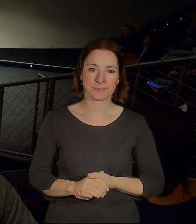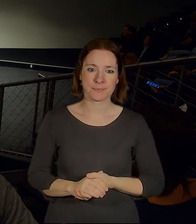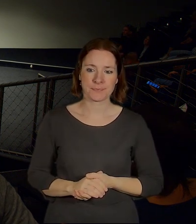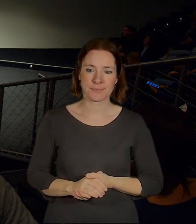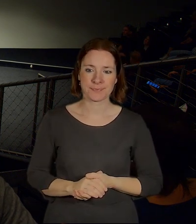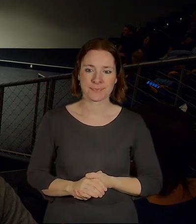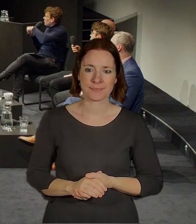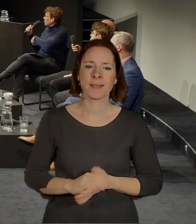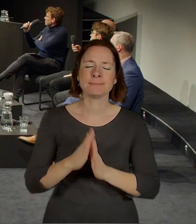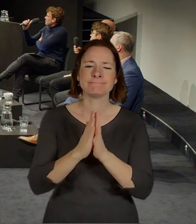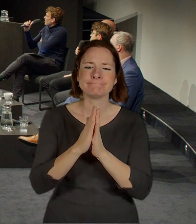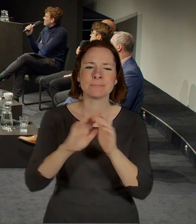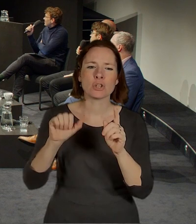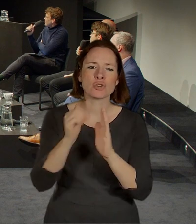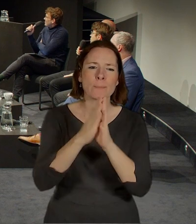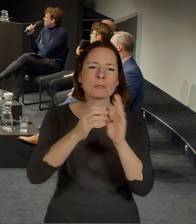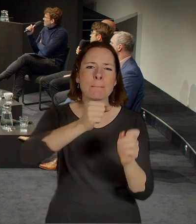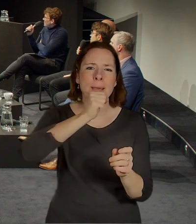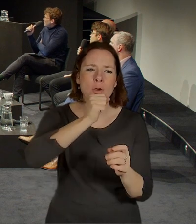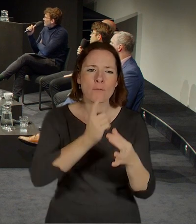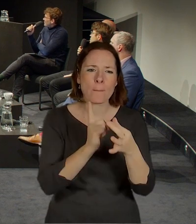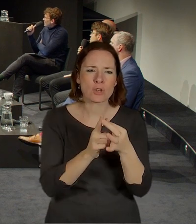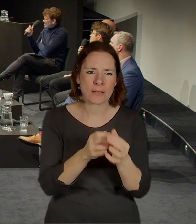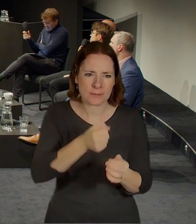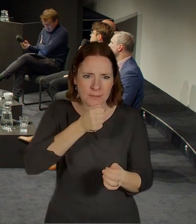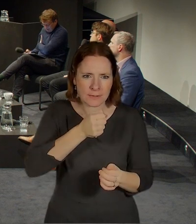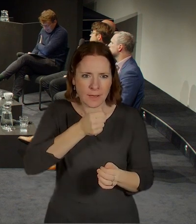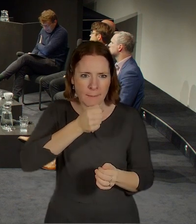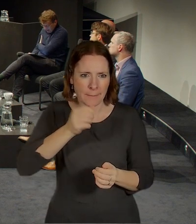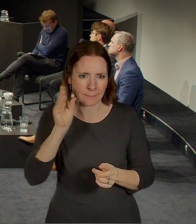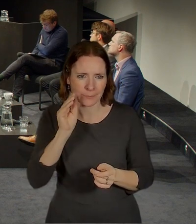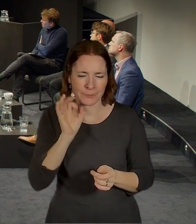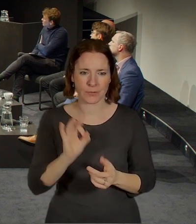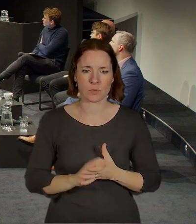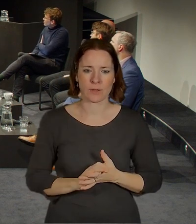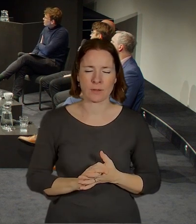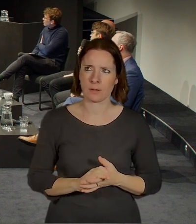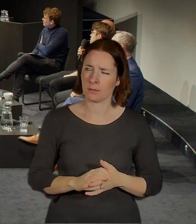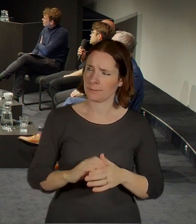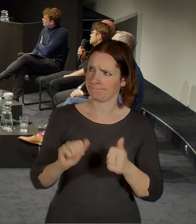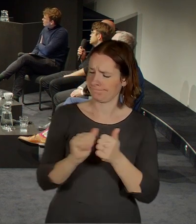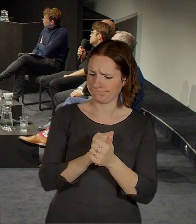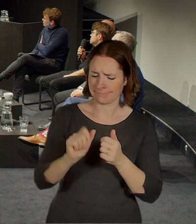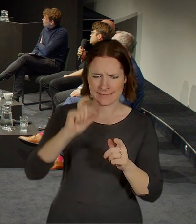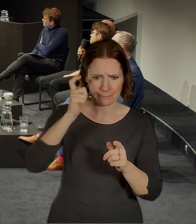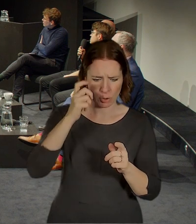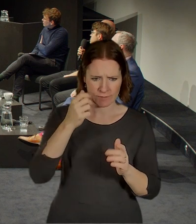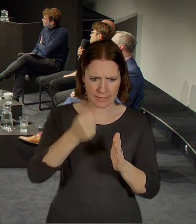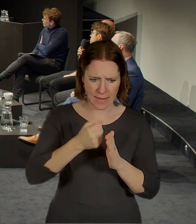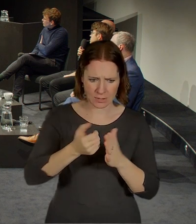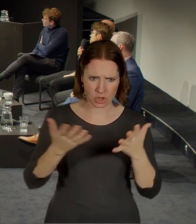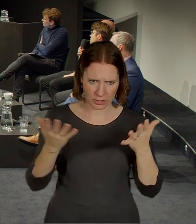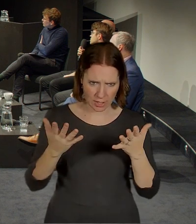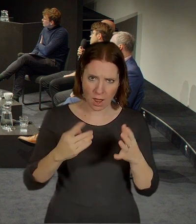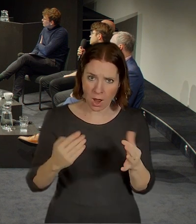Ještě jenom poprosím na ten mikrofon, aby diváci viděli a slyšeli. Dneska je přece Smíchovské nádraží na úrovni železničního